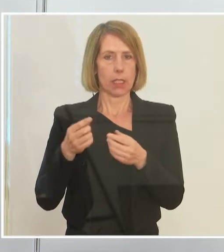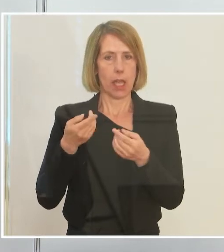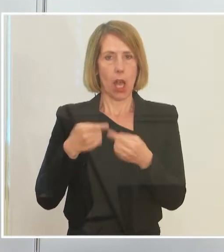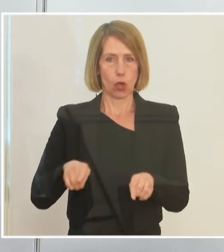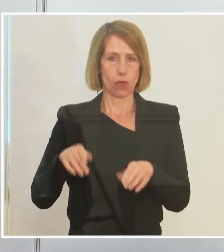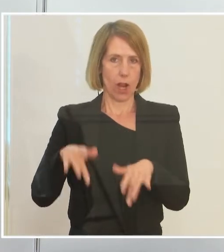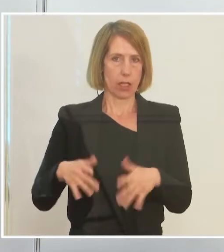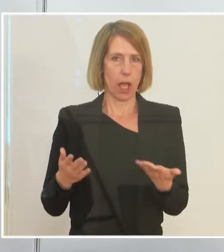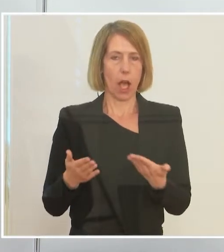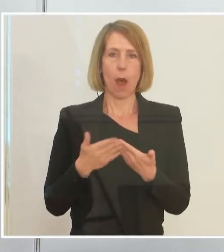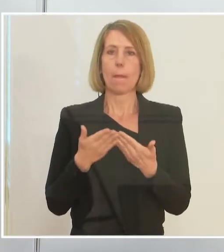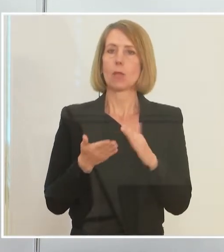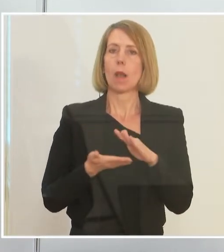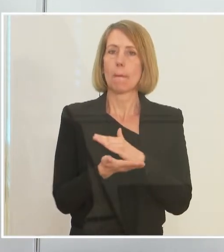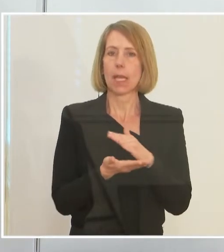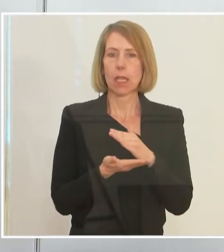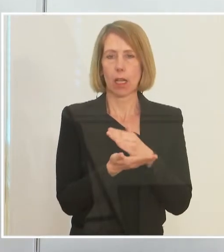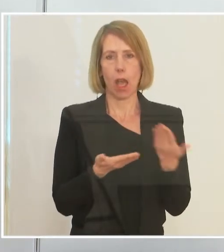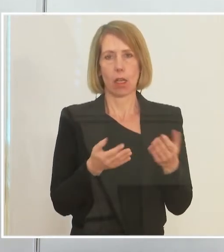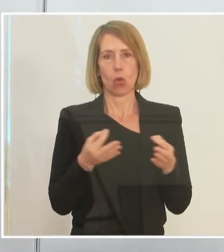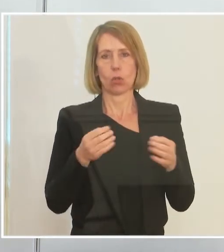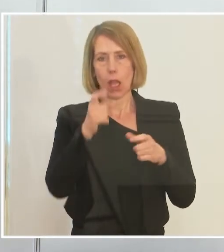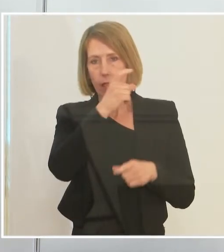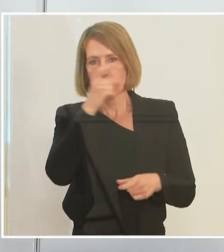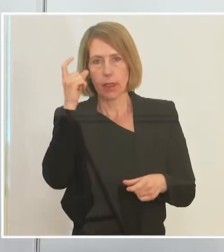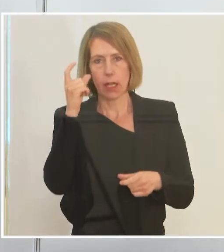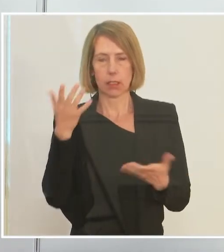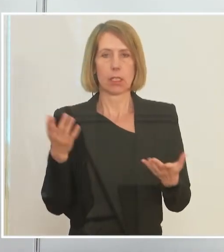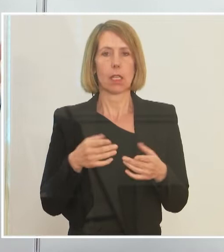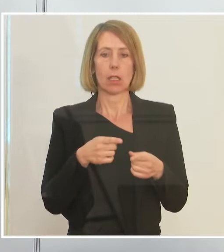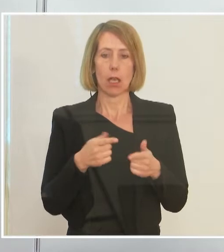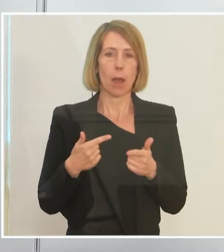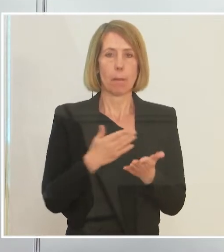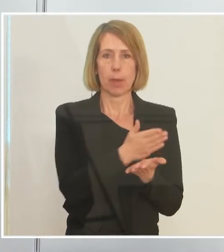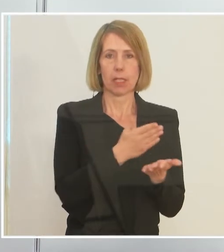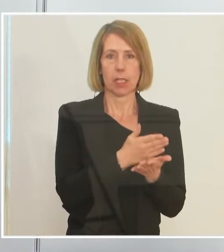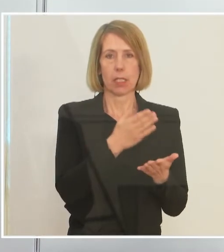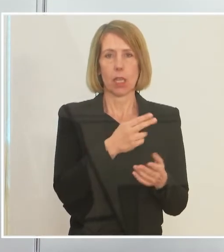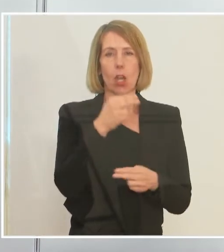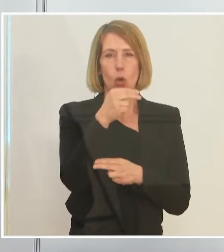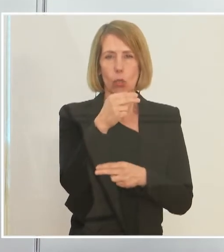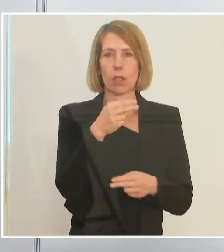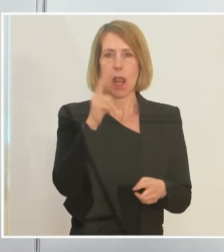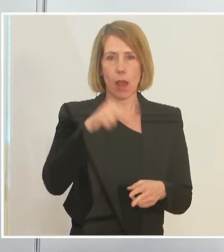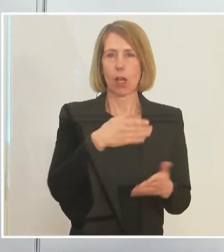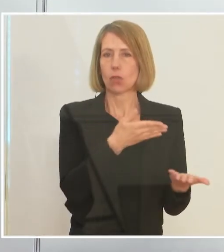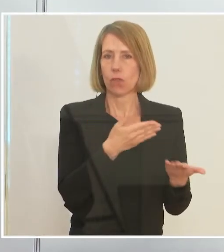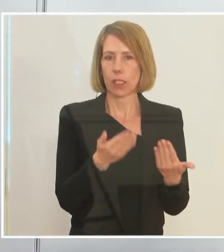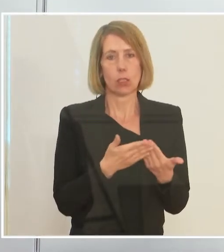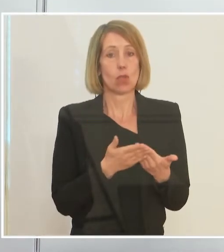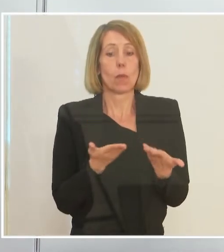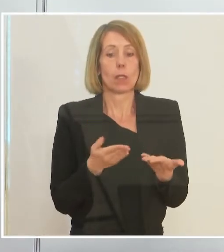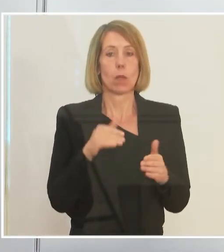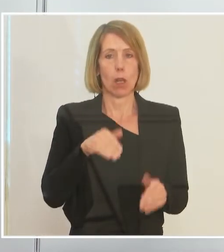sage ich mal, eine Bäckerei oder ein Taxi-Unternehmen, das eben ein großes Wiener Stadthotel bedient und dergleichen mehr. Das muss man im Einzelfall anschauen,